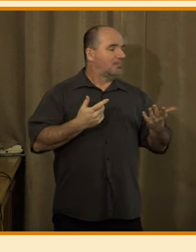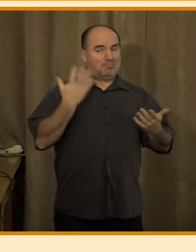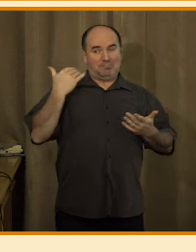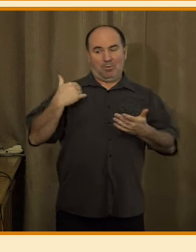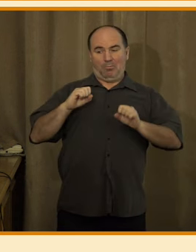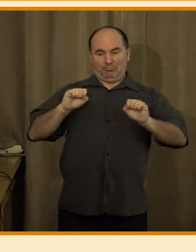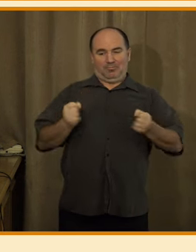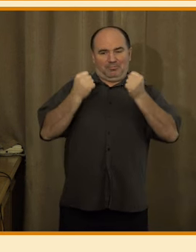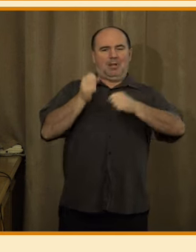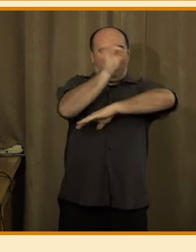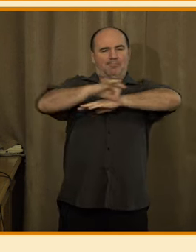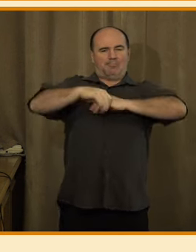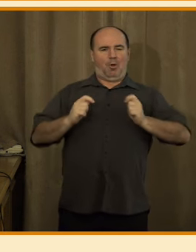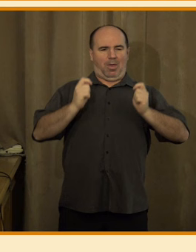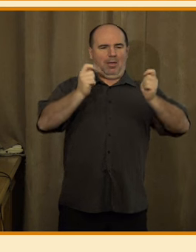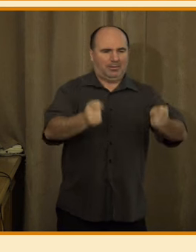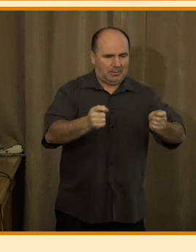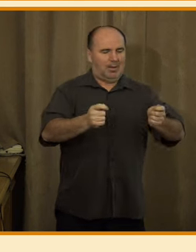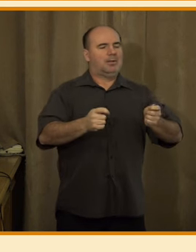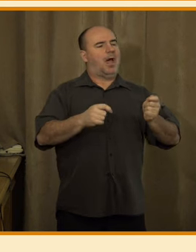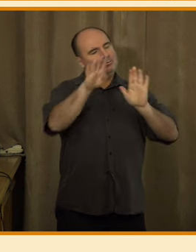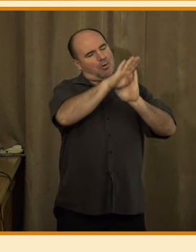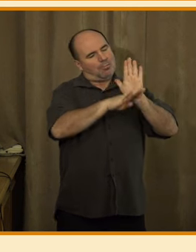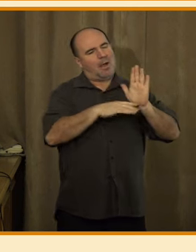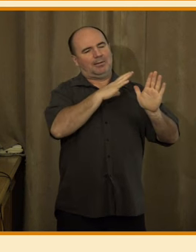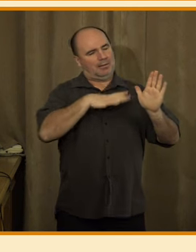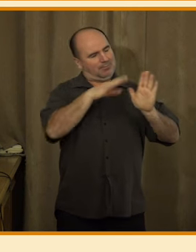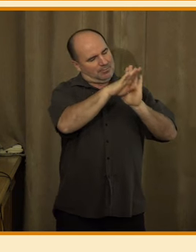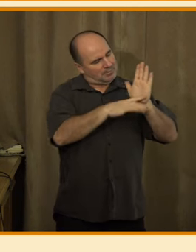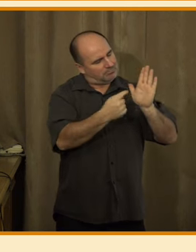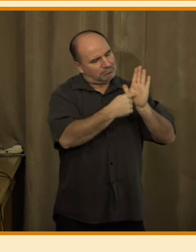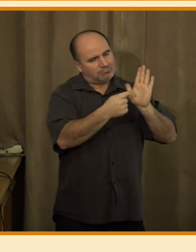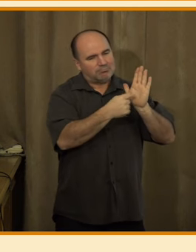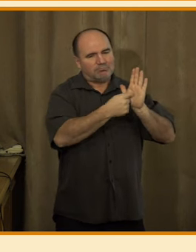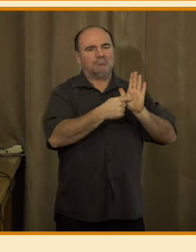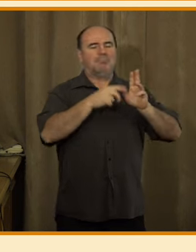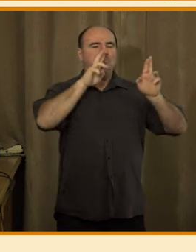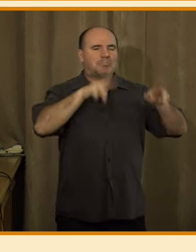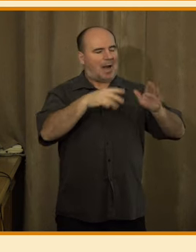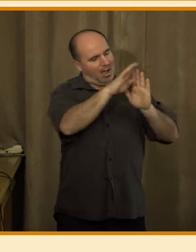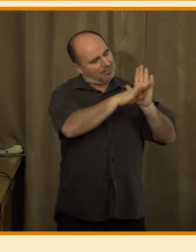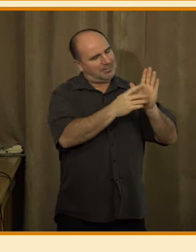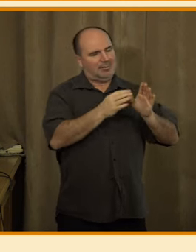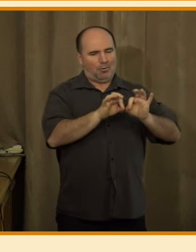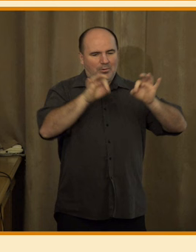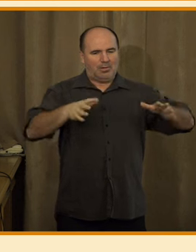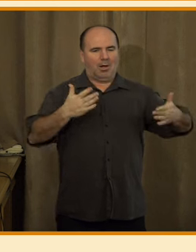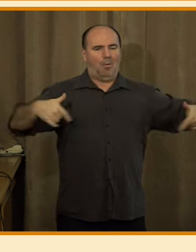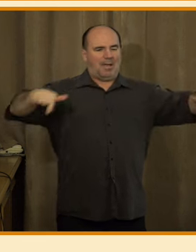projekt, který se týkal těch normativních aspektů právního rámce médií a žurnalistiky, tak to bylo dávno